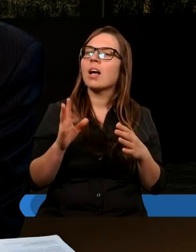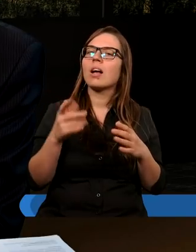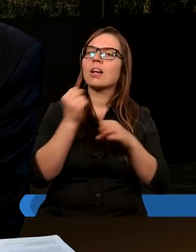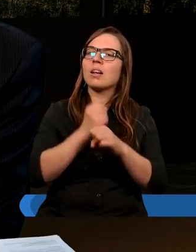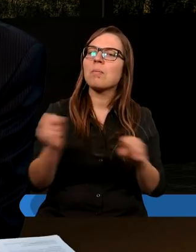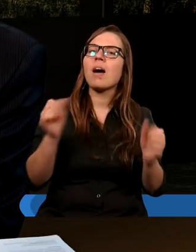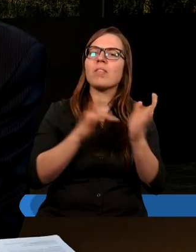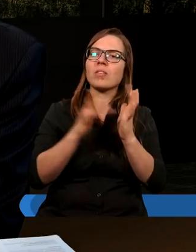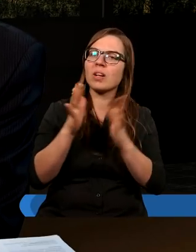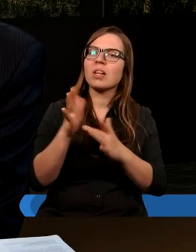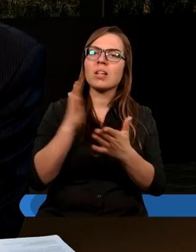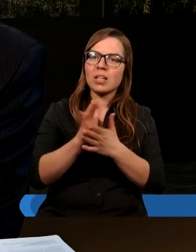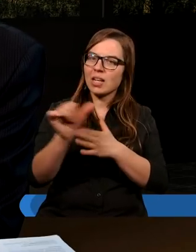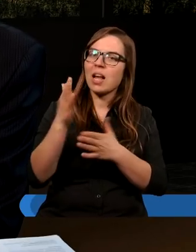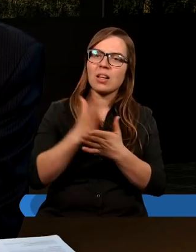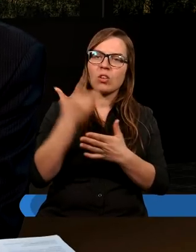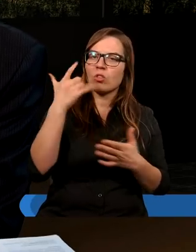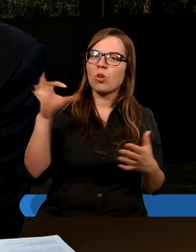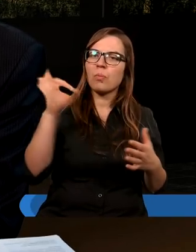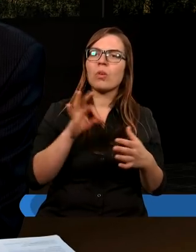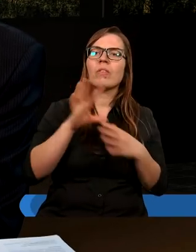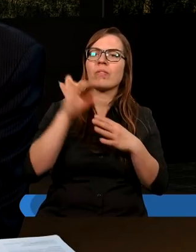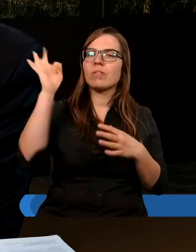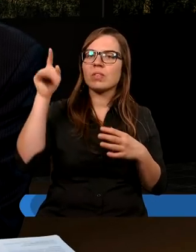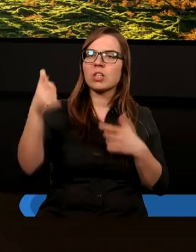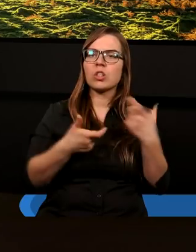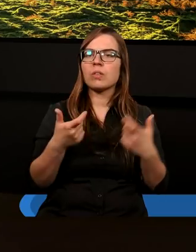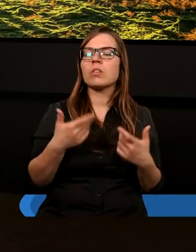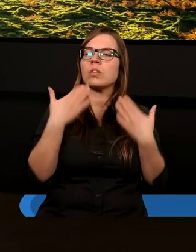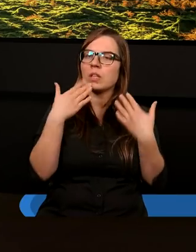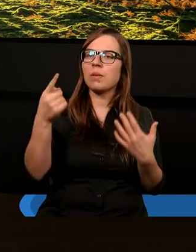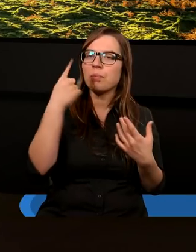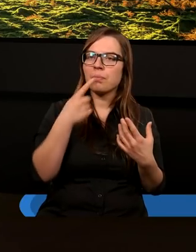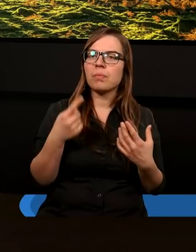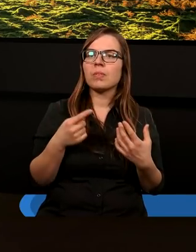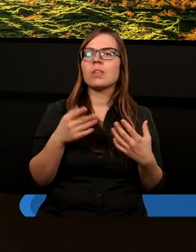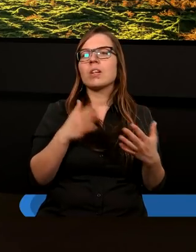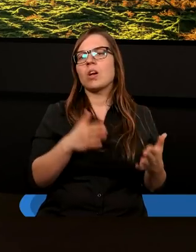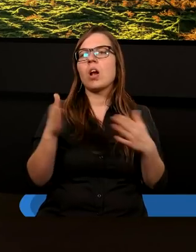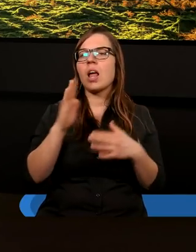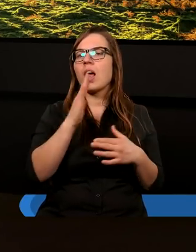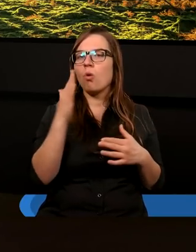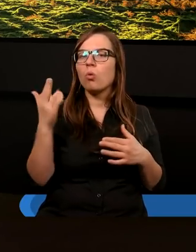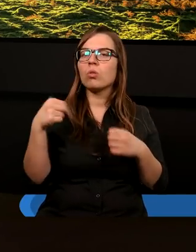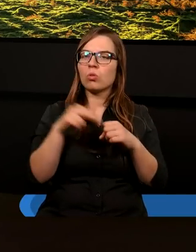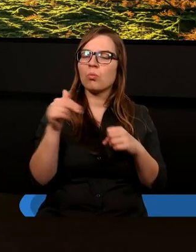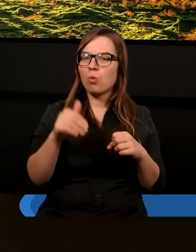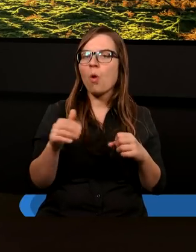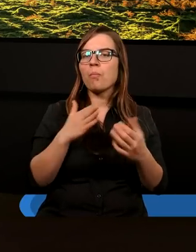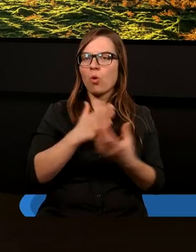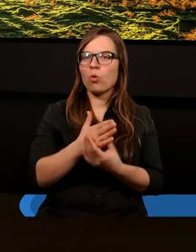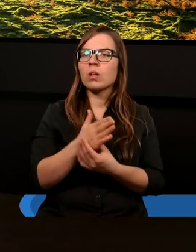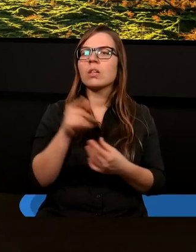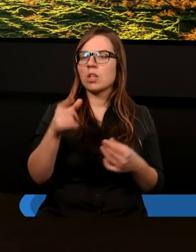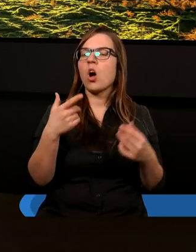Zbawienie w Jezusie jest w stu procentach Jego dziełem. Tak, dziękuję za tą myśl. Kolejna ilustracja, którą mogę się posłużyć, bo wydaje mi się,